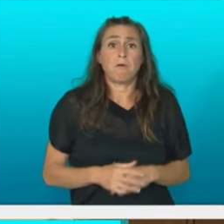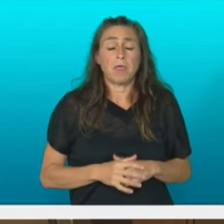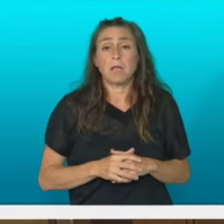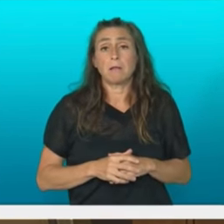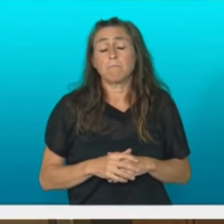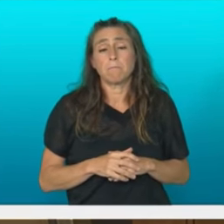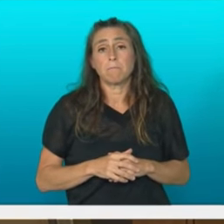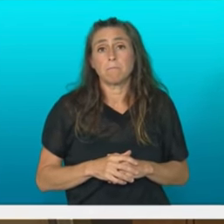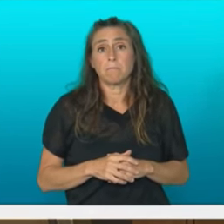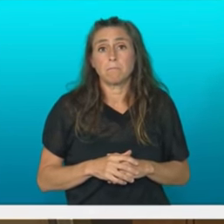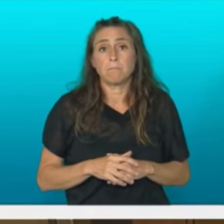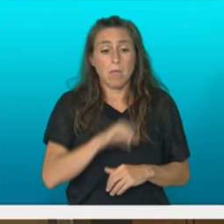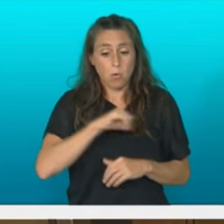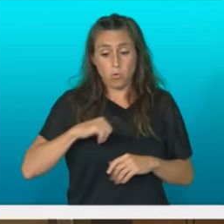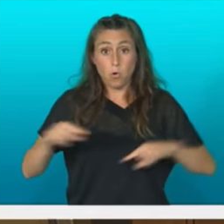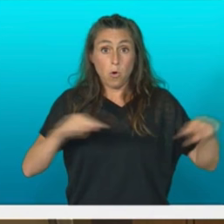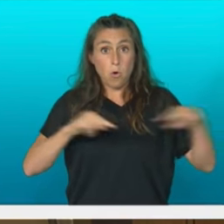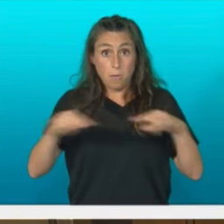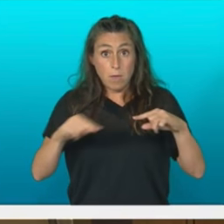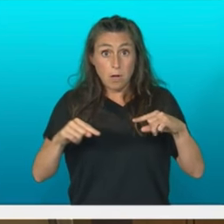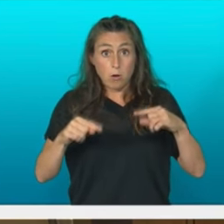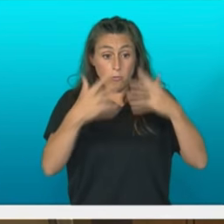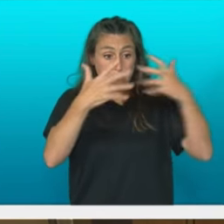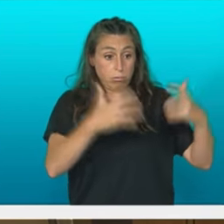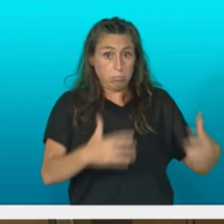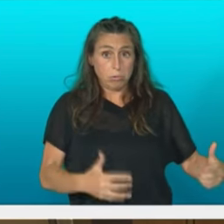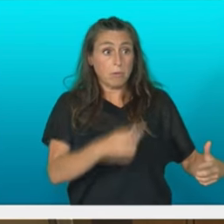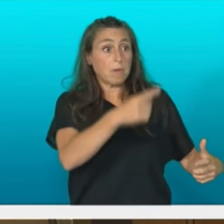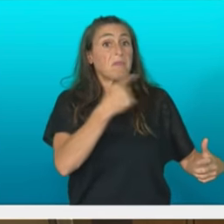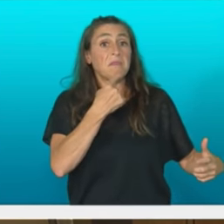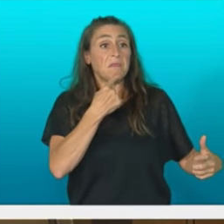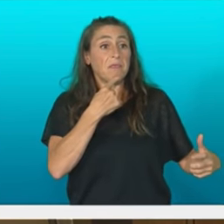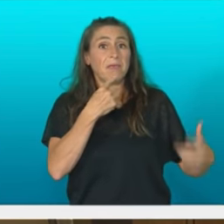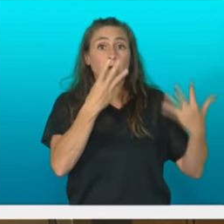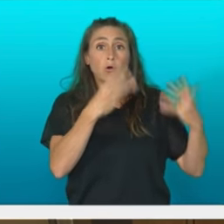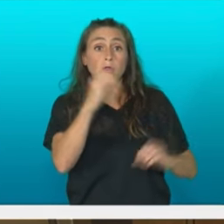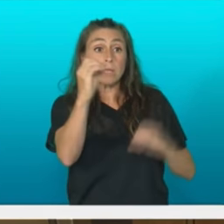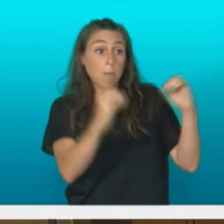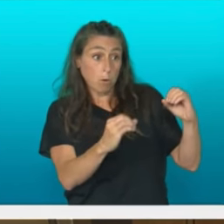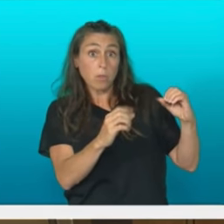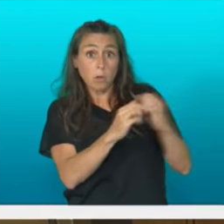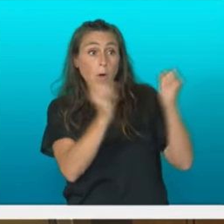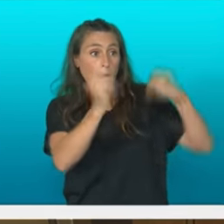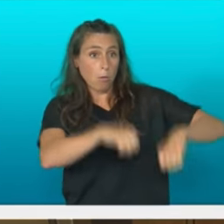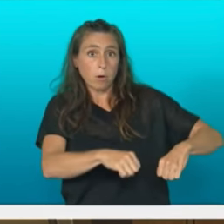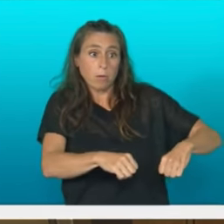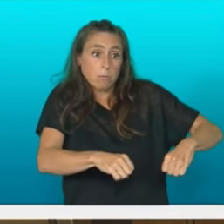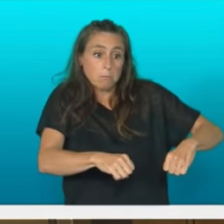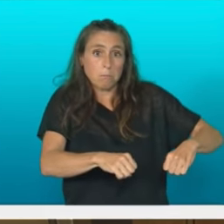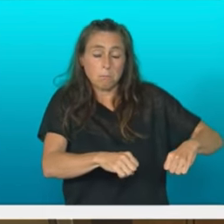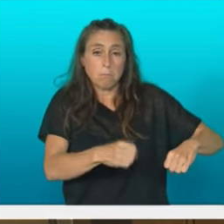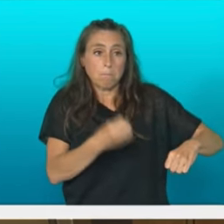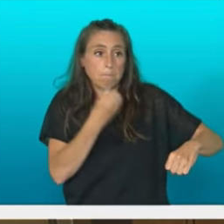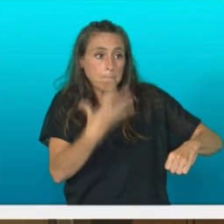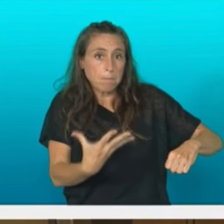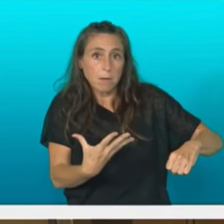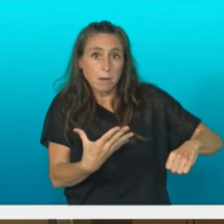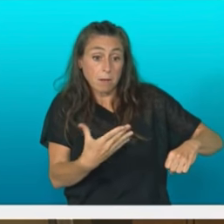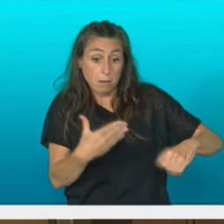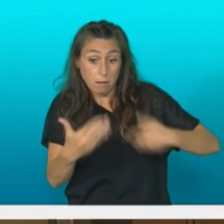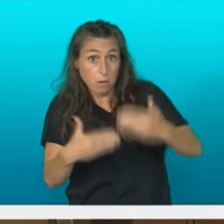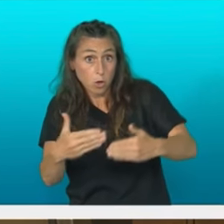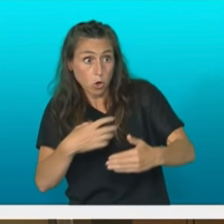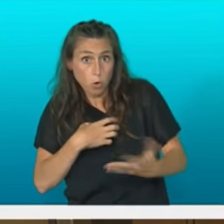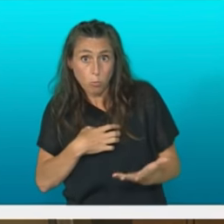zuen autogobernu penentziaren euneko larogeian aldoz geundela ba aurrera egiteko gaitasunik espalin badago